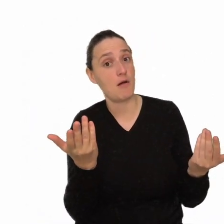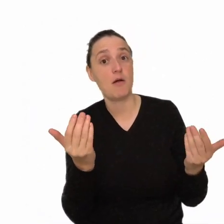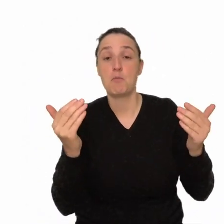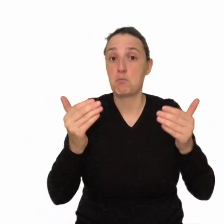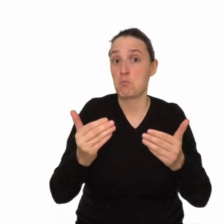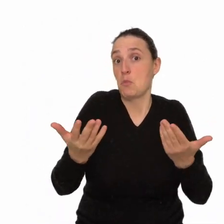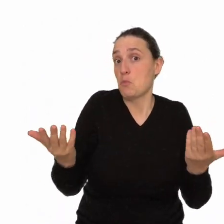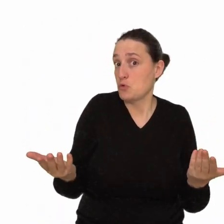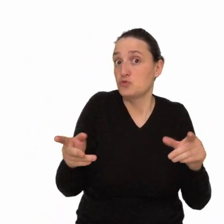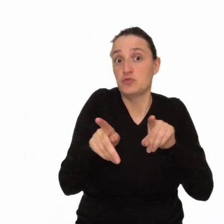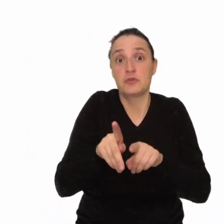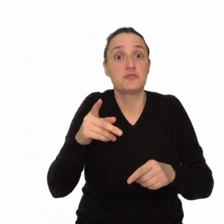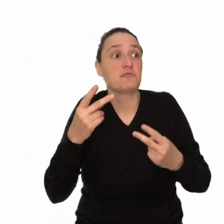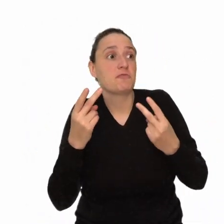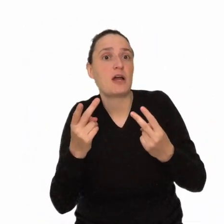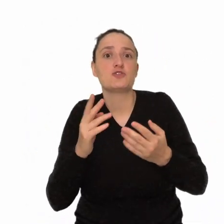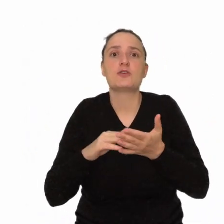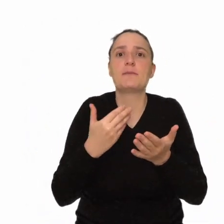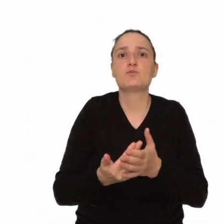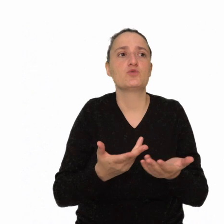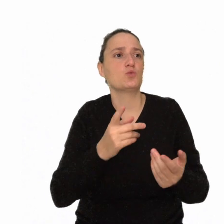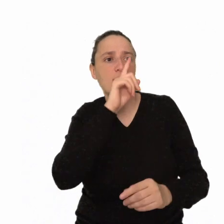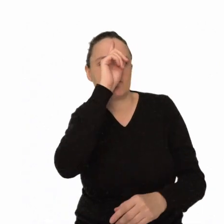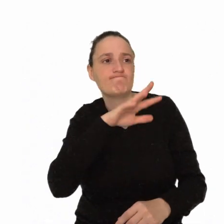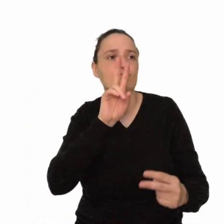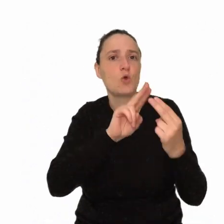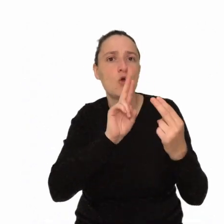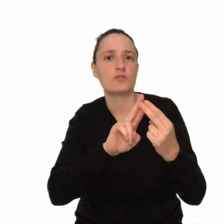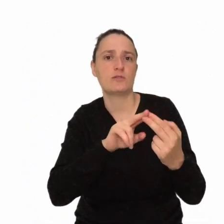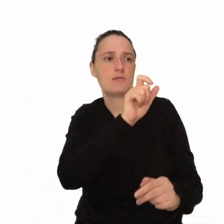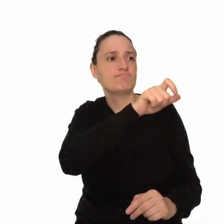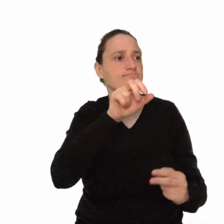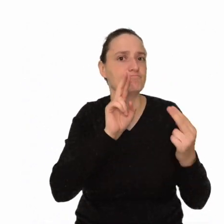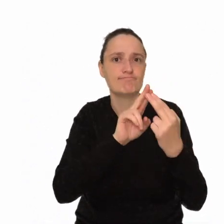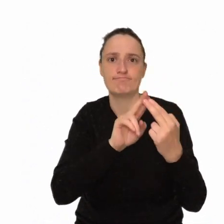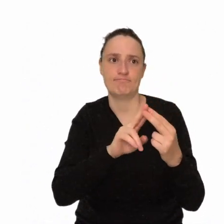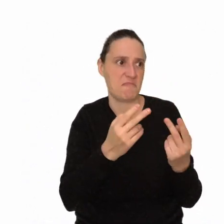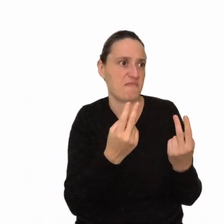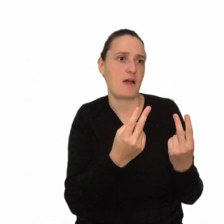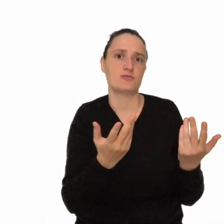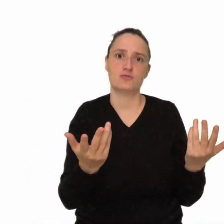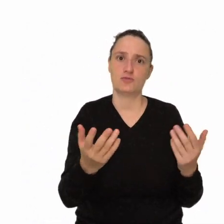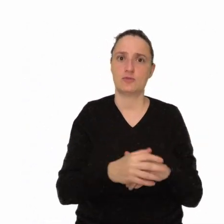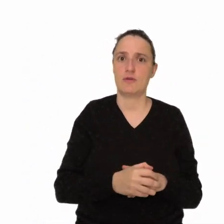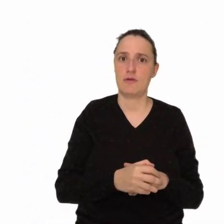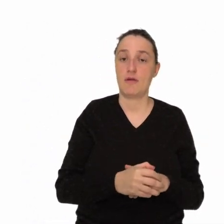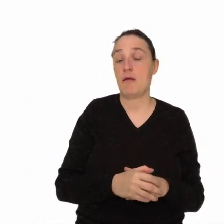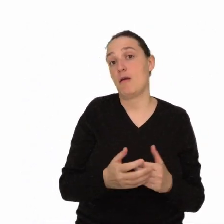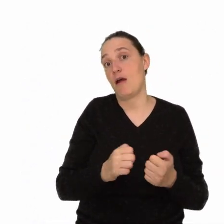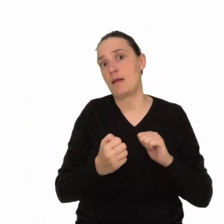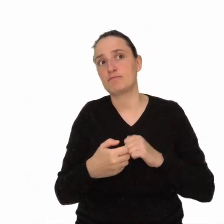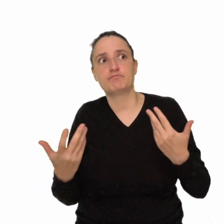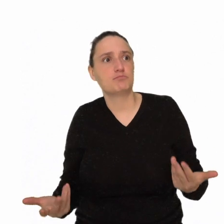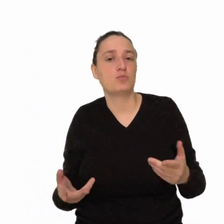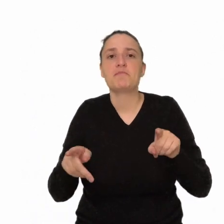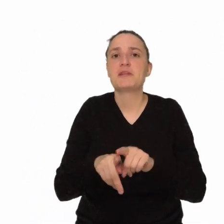A może istotne są również kontakty społeczne? Może ważne są również takie elementy, które